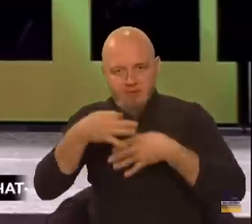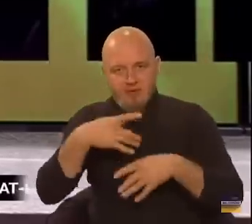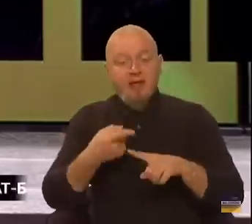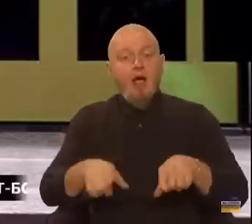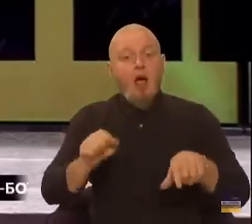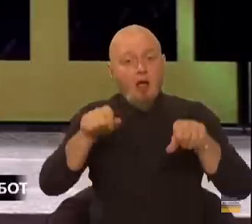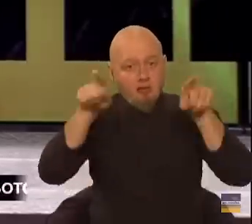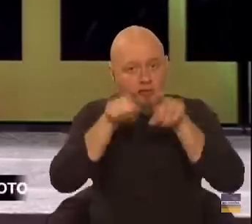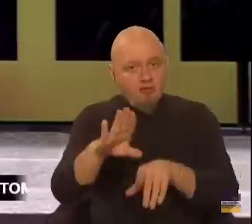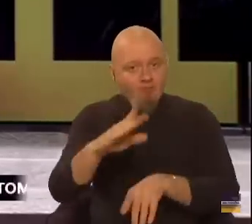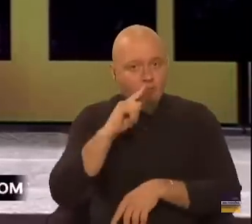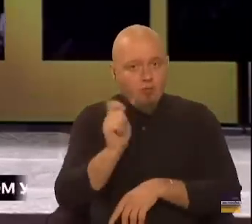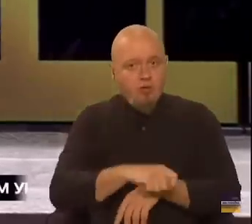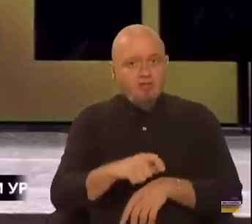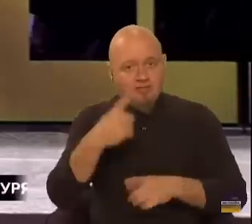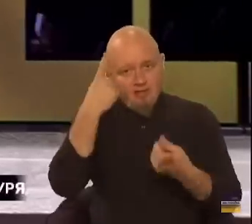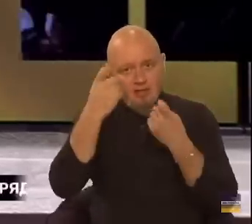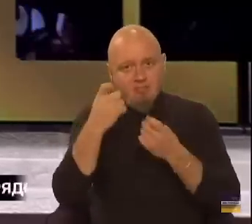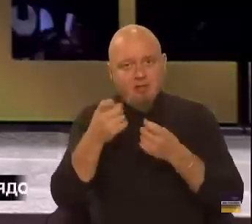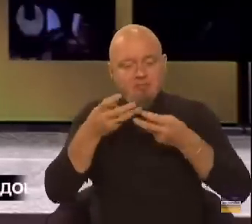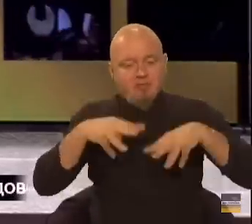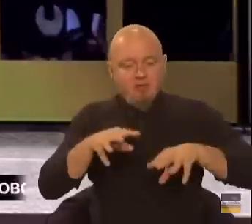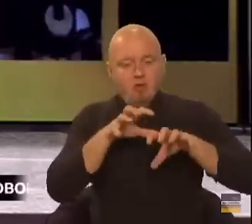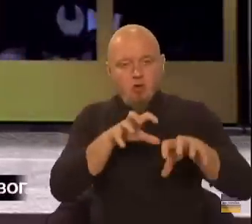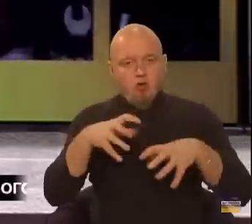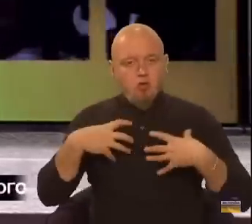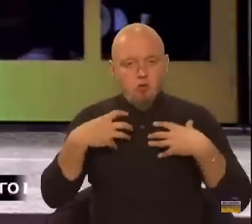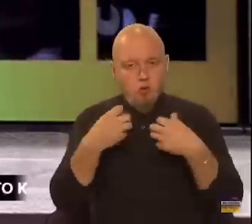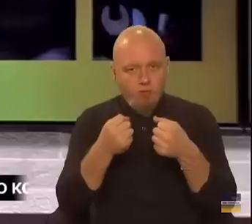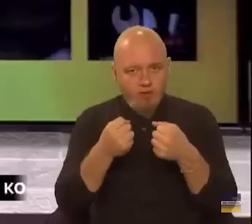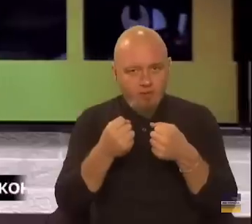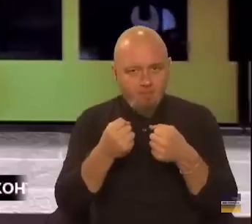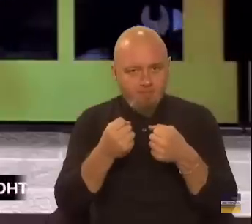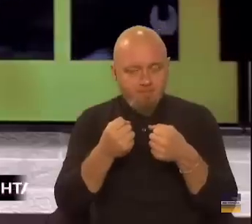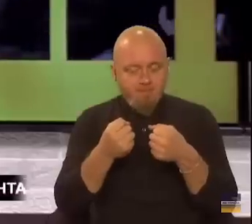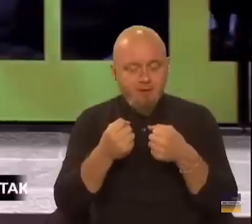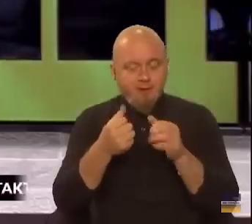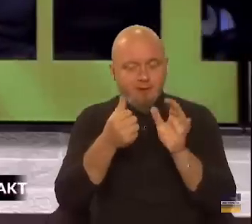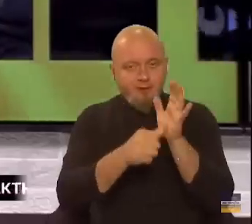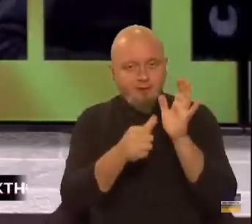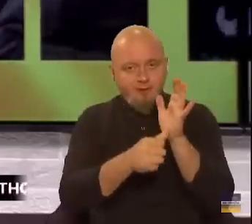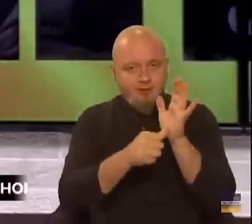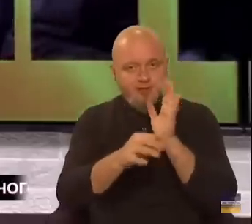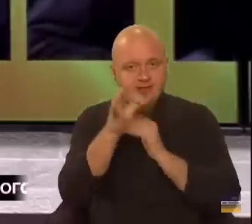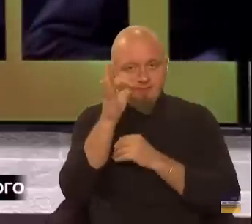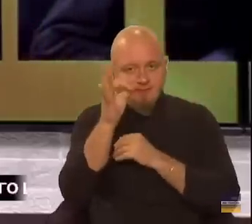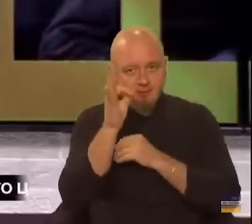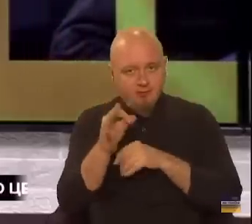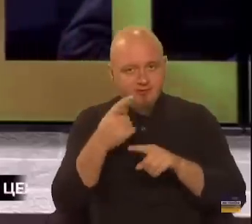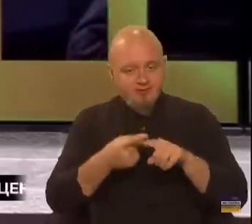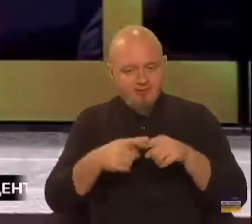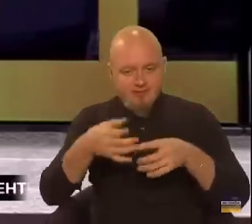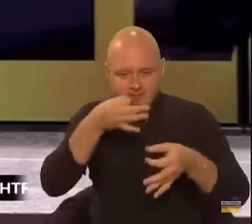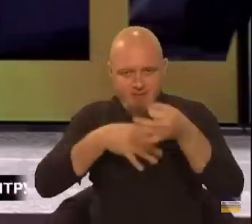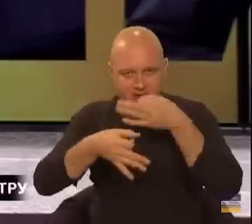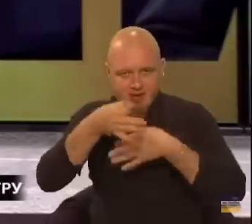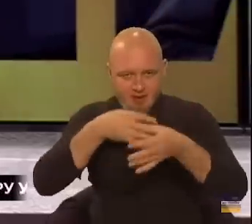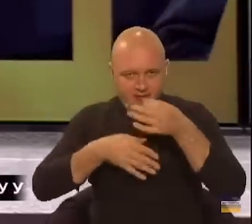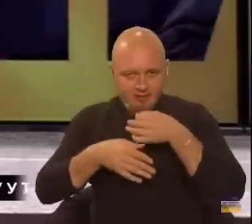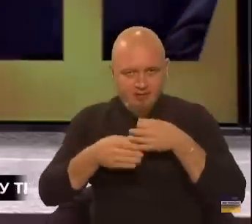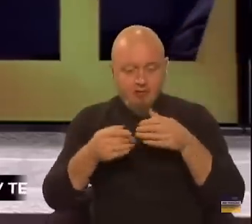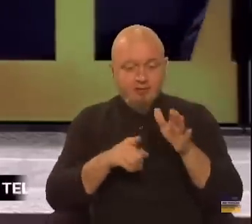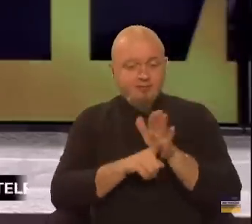таких в Україні, за даними Міністерства охорони здоров'я, 60%. Ці препарати